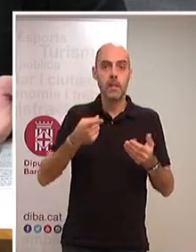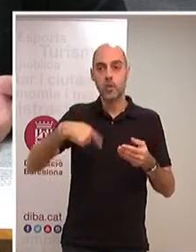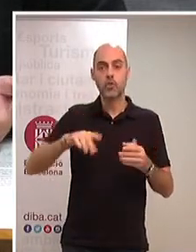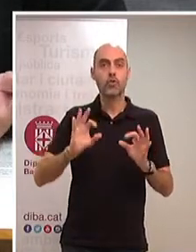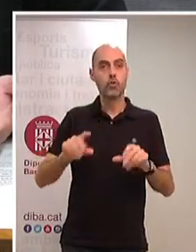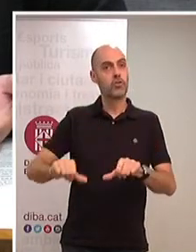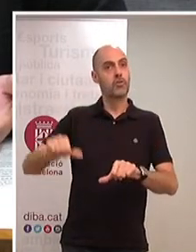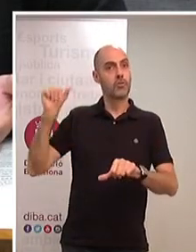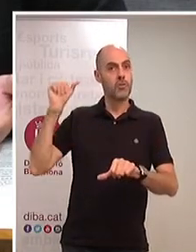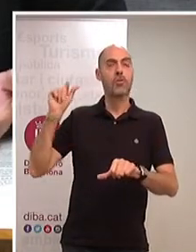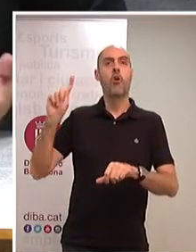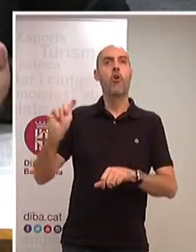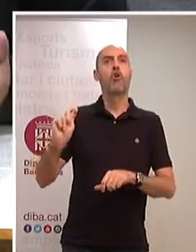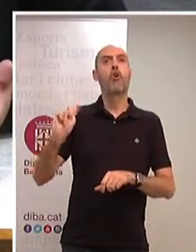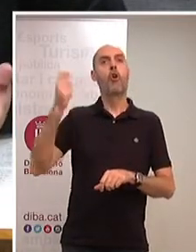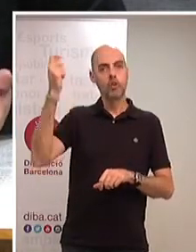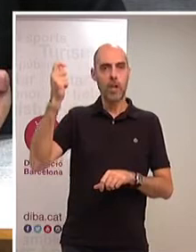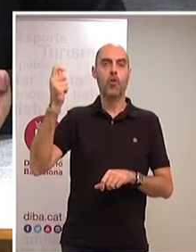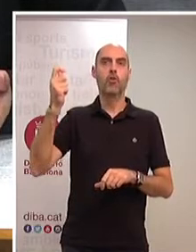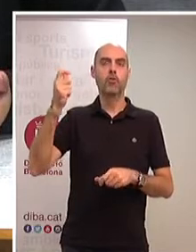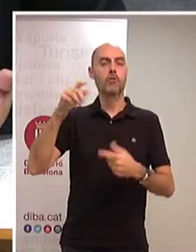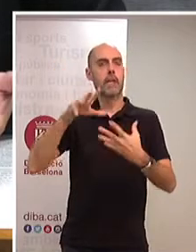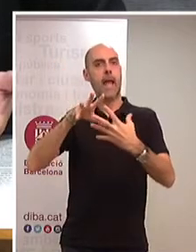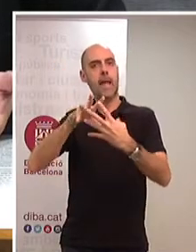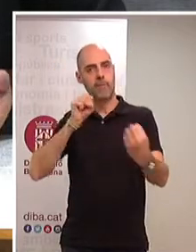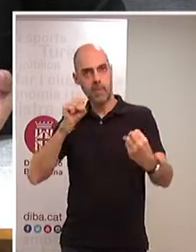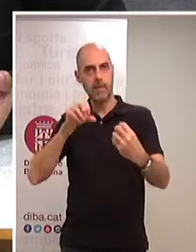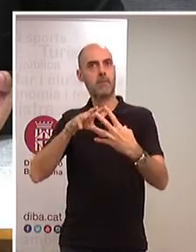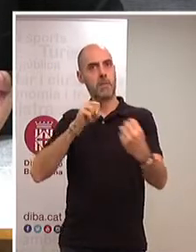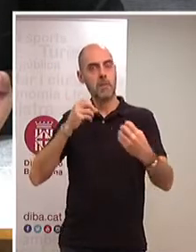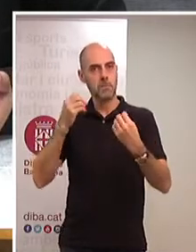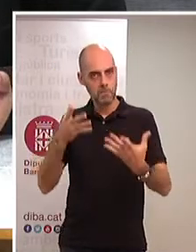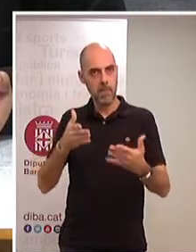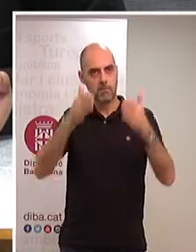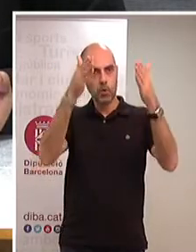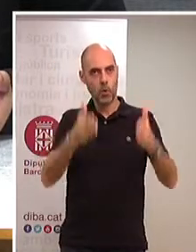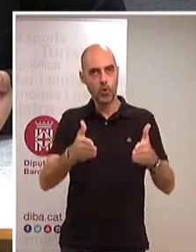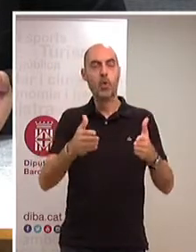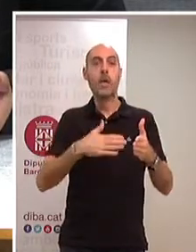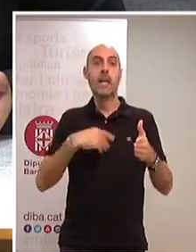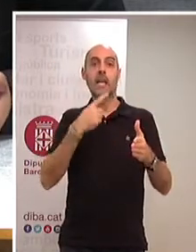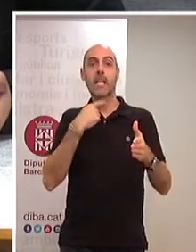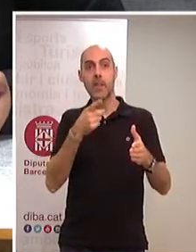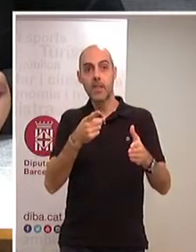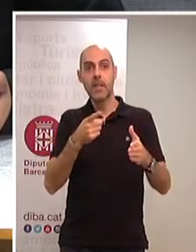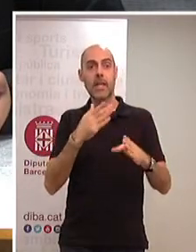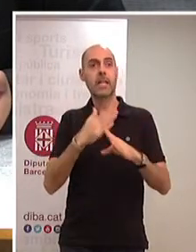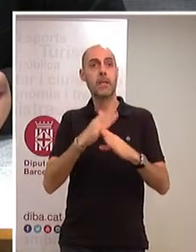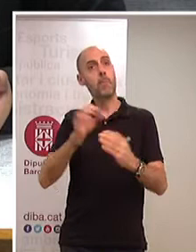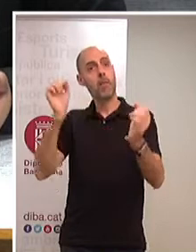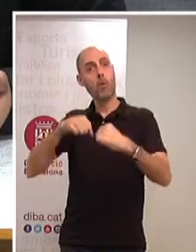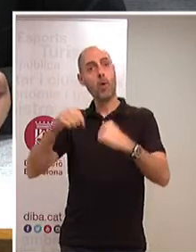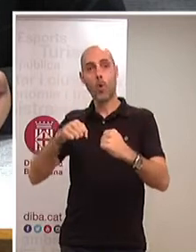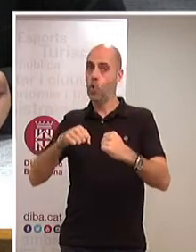capaços d'entendre'ns, que ens hem entès amb vostè, que no vol dir que sempre hem estat d'acord.